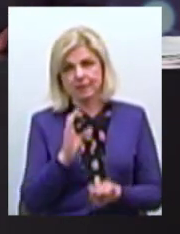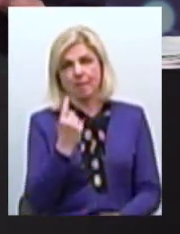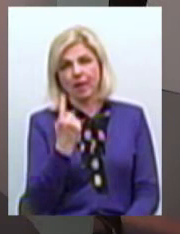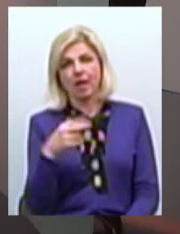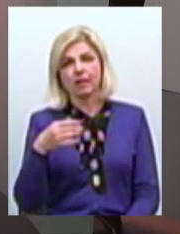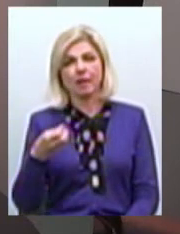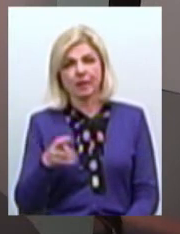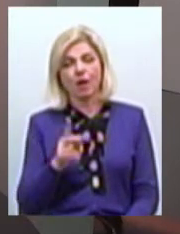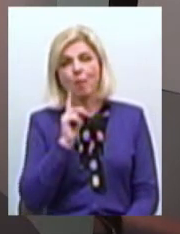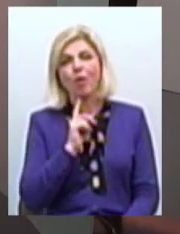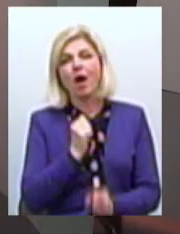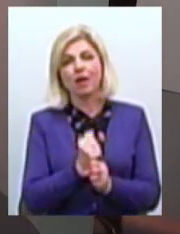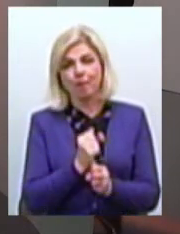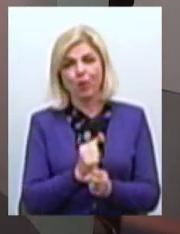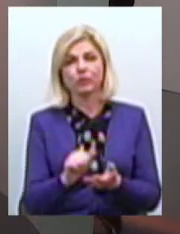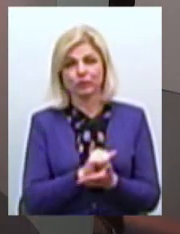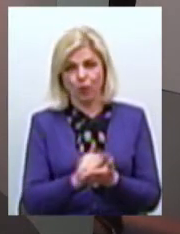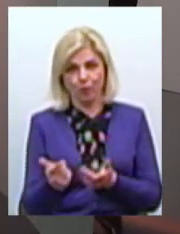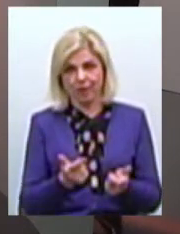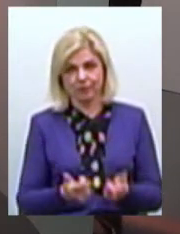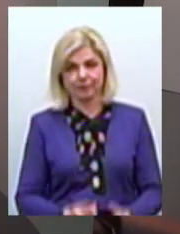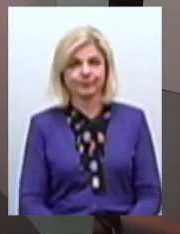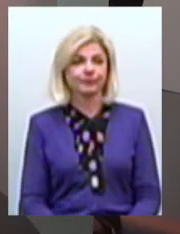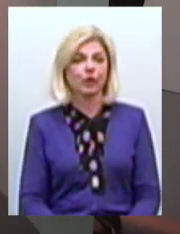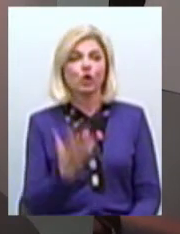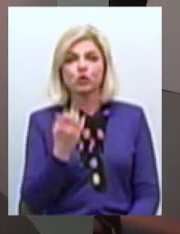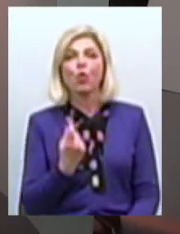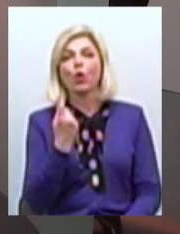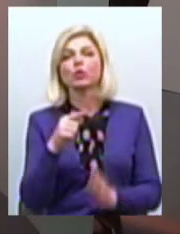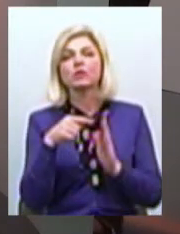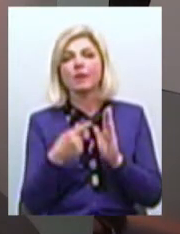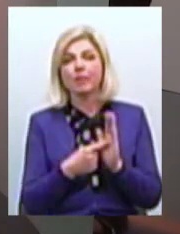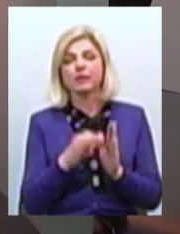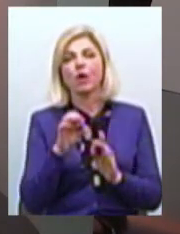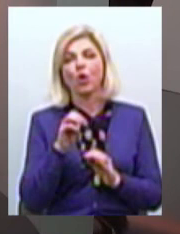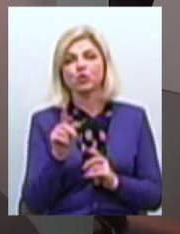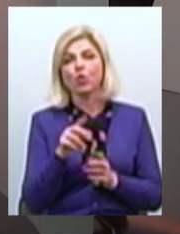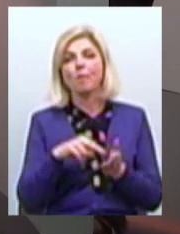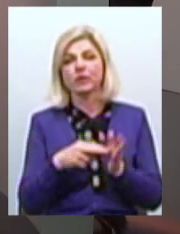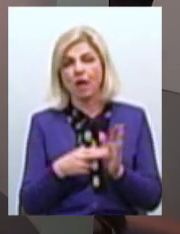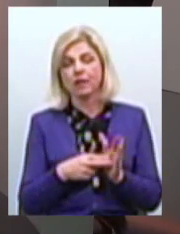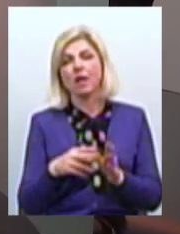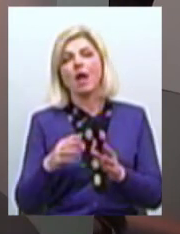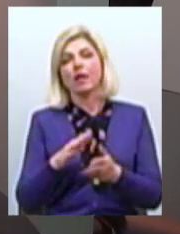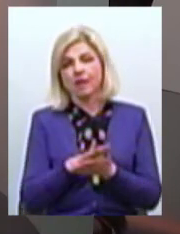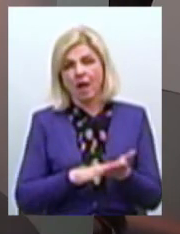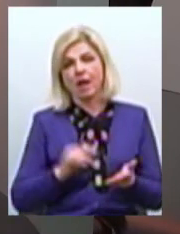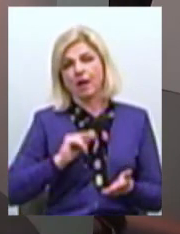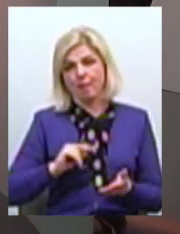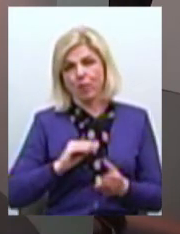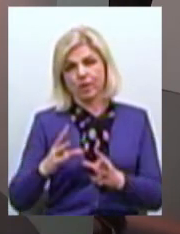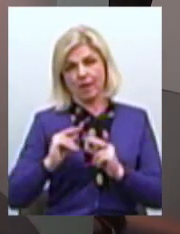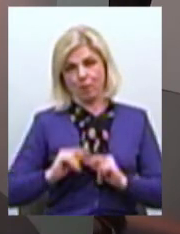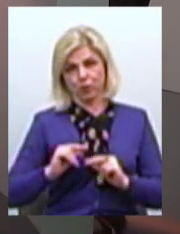Тому ще ми працюємо над пакетом документів Дякую Ще два запитання було від голови фракції Щодо того, як плануєте далі співпрацювати з депутатами Я